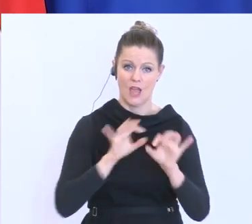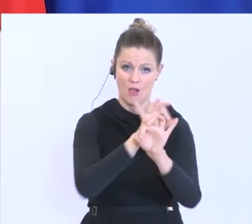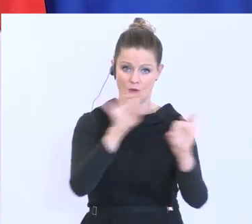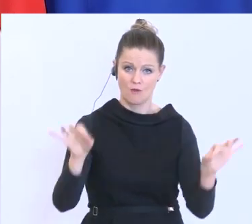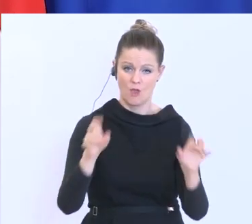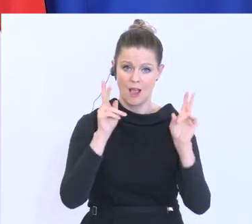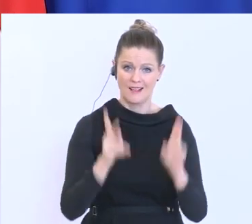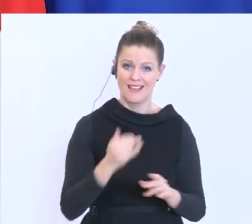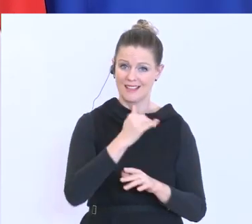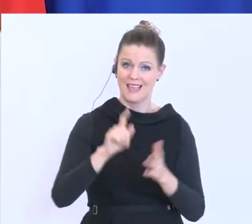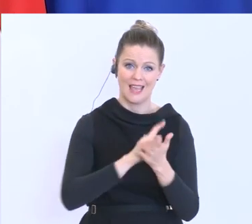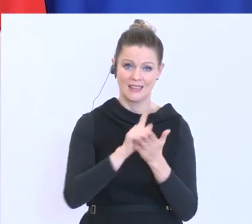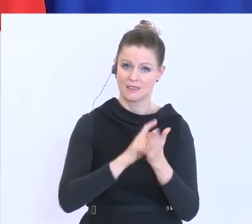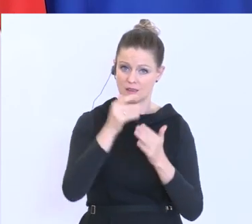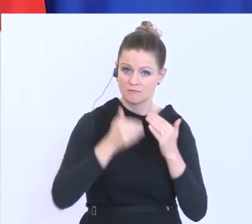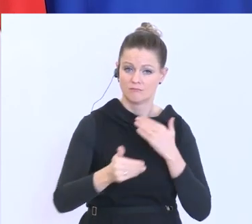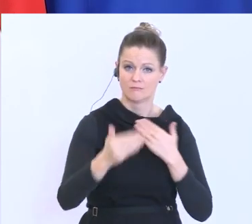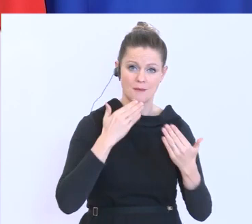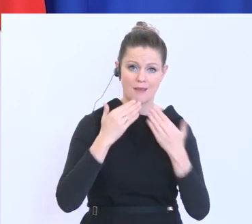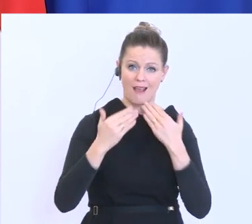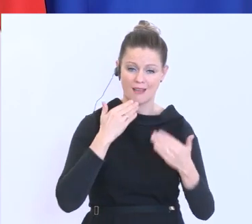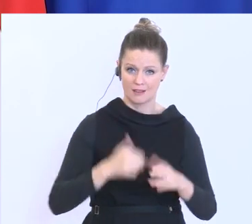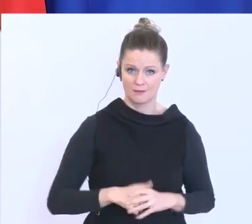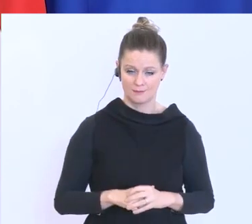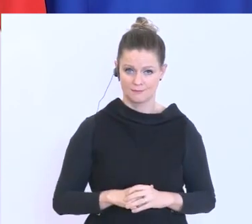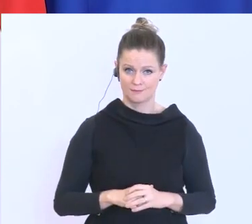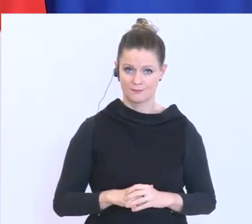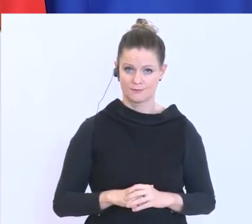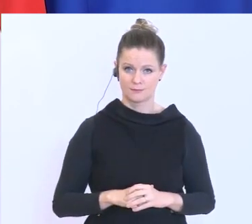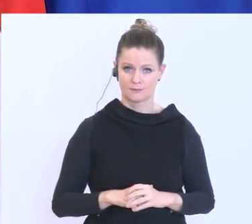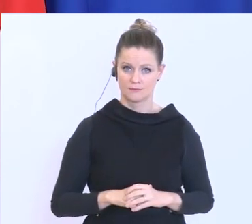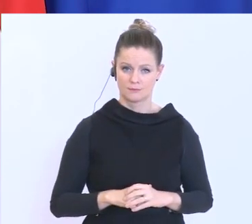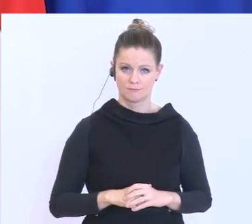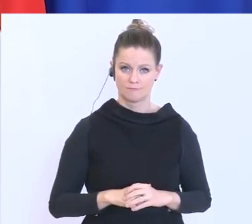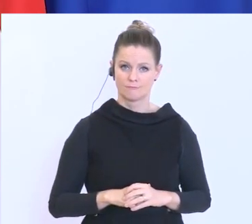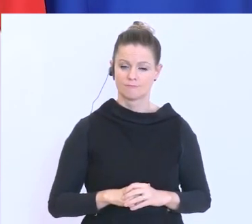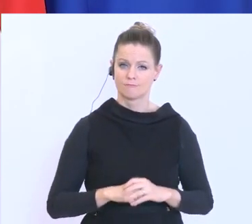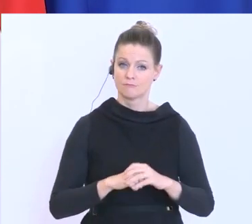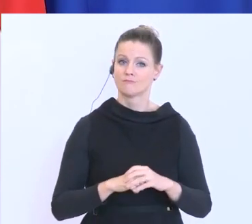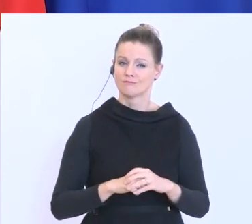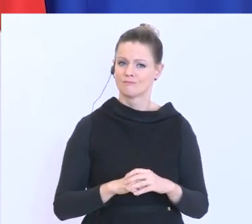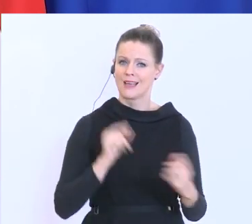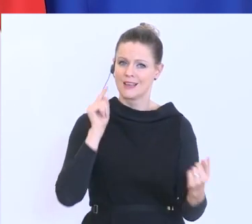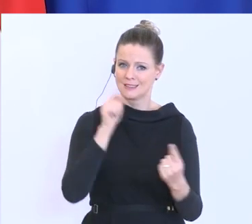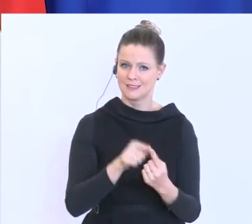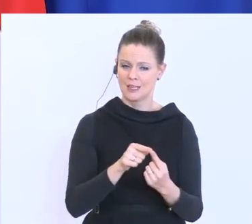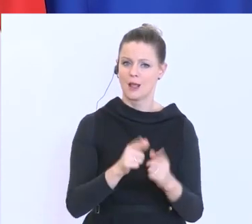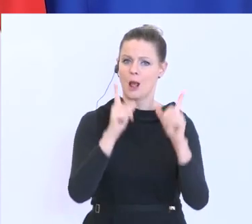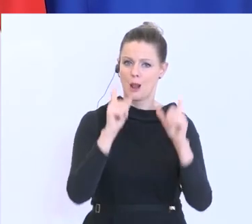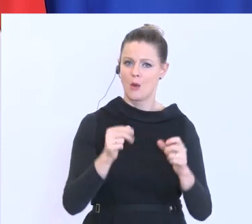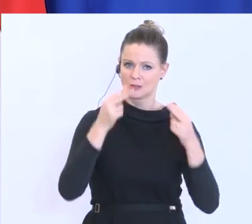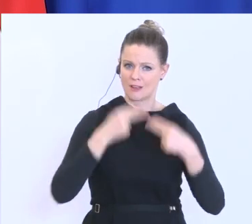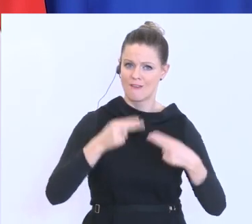gerne und jederzeit weiterhin intensiv zur Verfügung, damit es dann wieder losgeht und sie mit ihrem bewährten Team